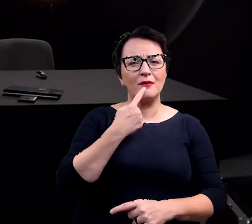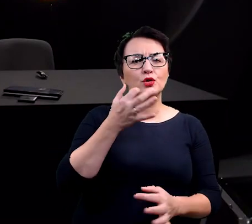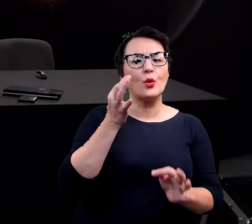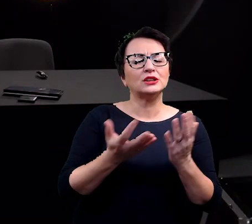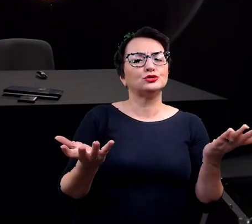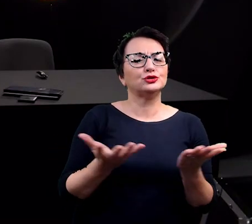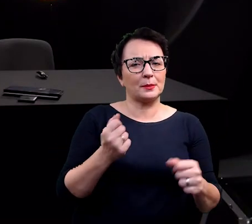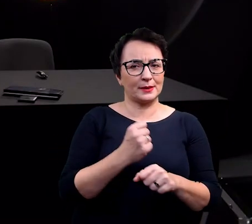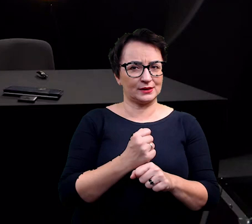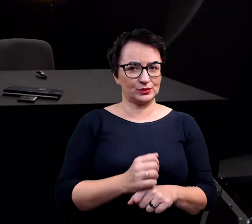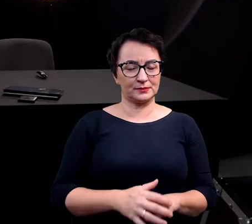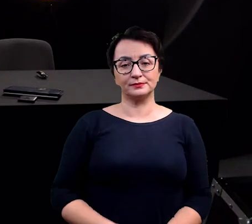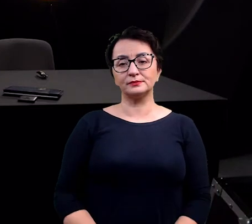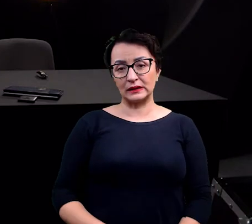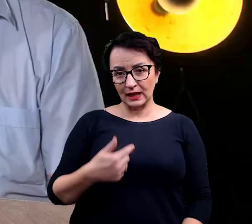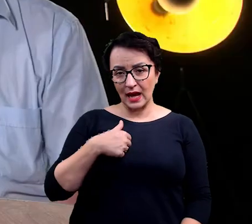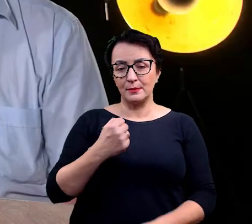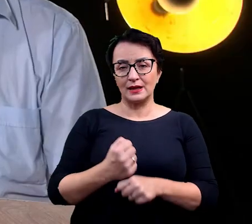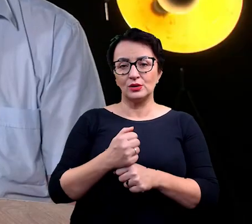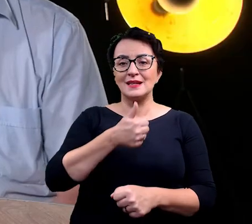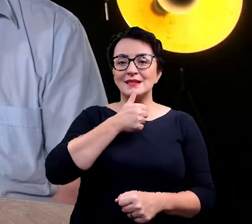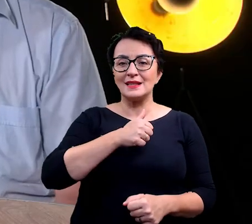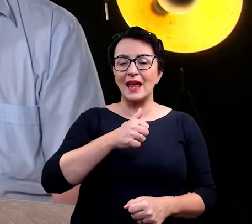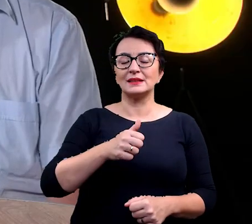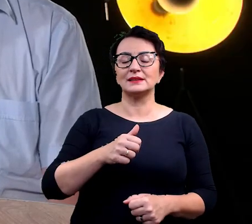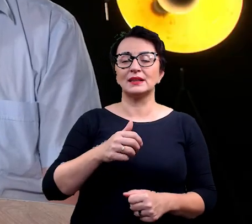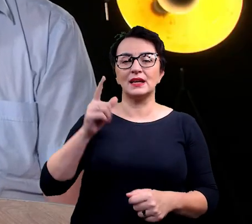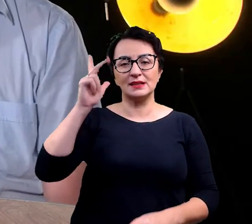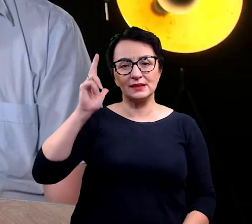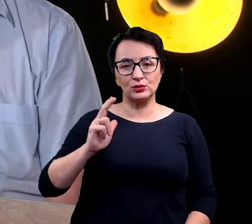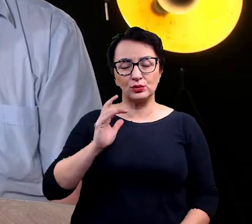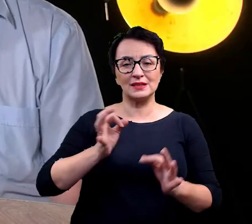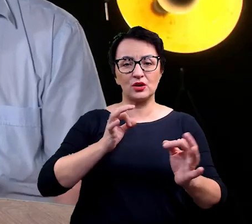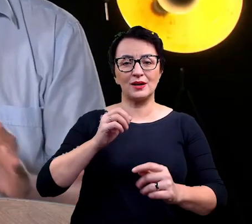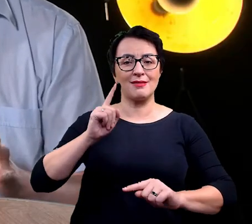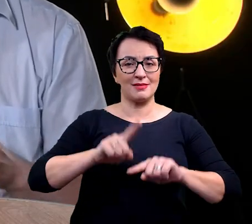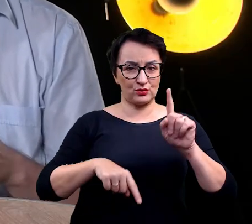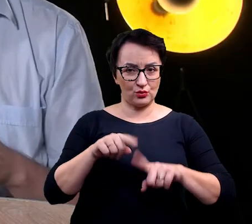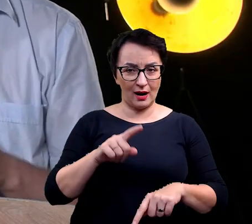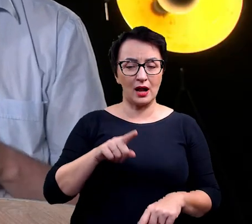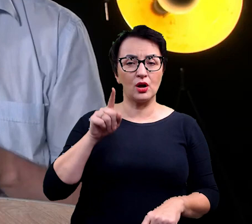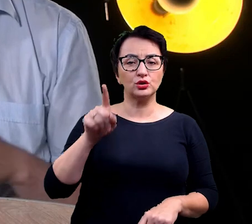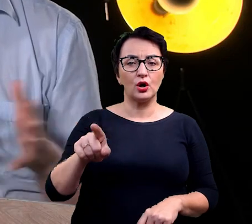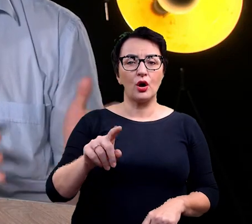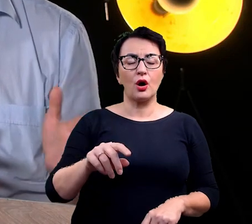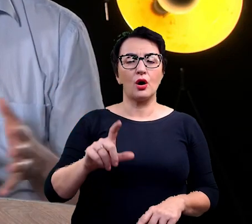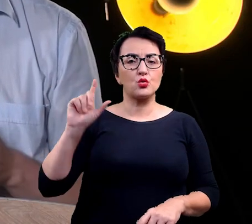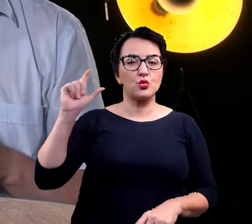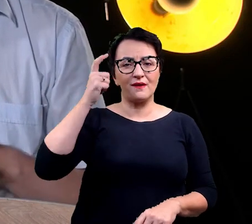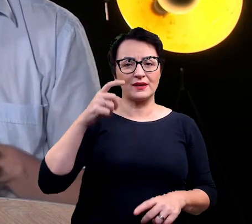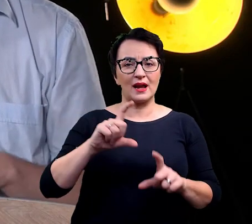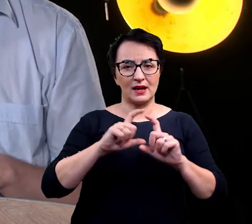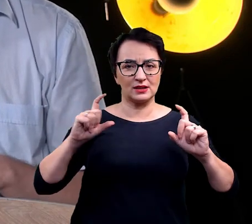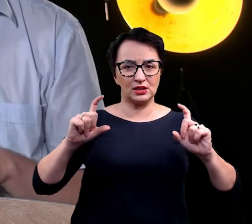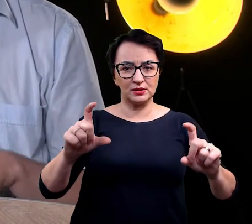teraz pracujesz? Pracuję w Islandzkim Instytucie Historii Naturalnej. Ten nasz instytut ma jakby dwie siedziby. Główna siedziba